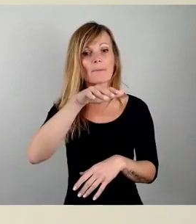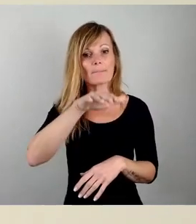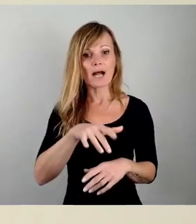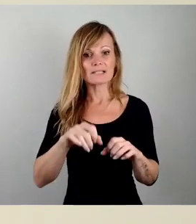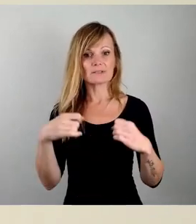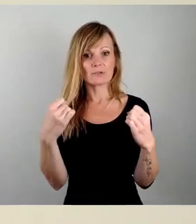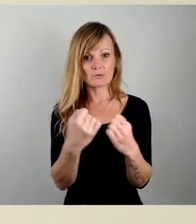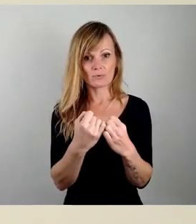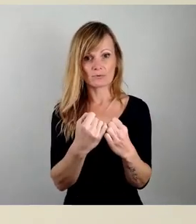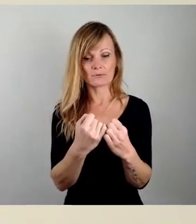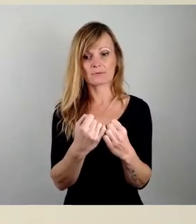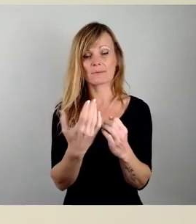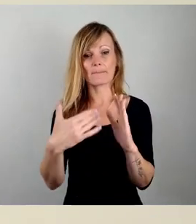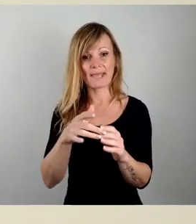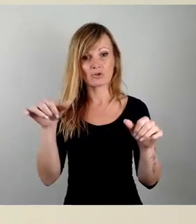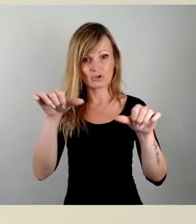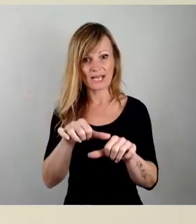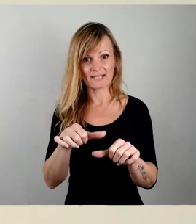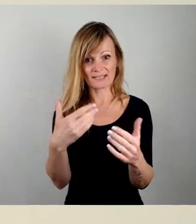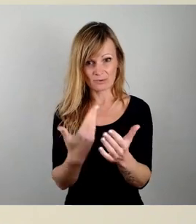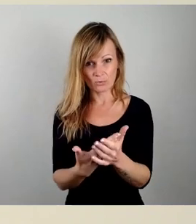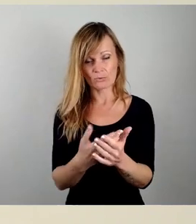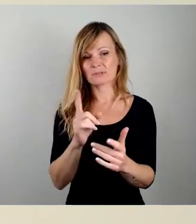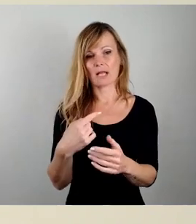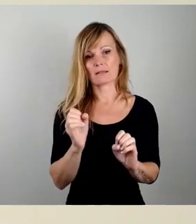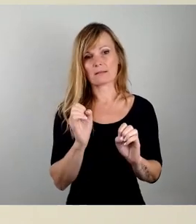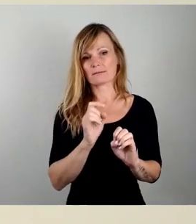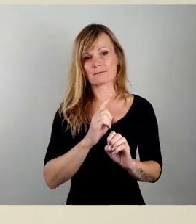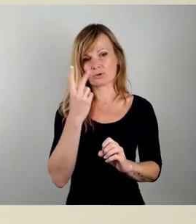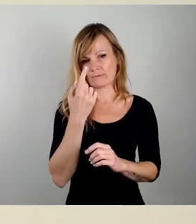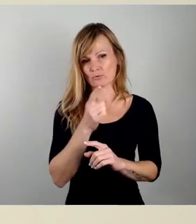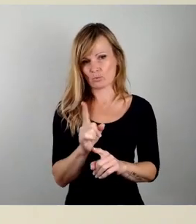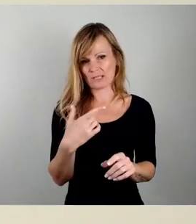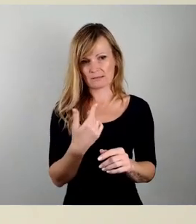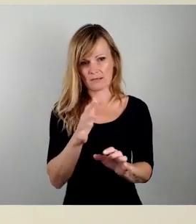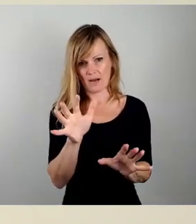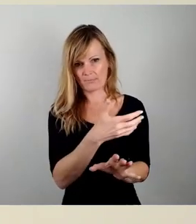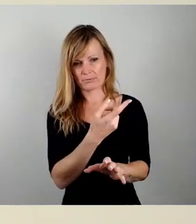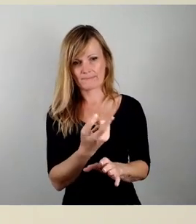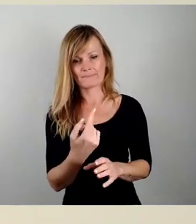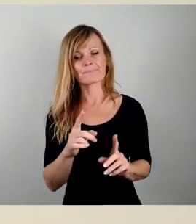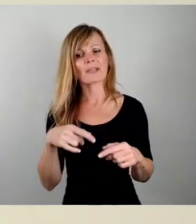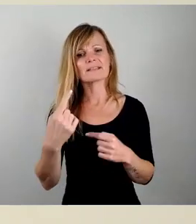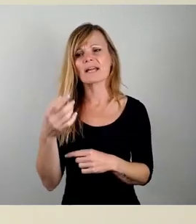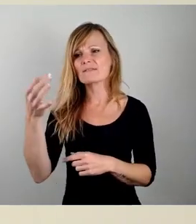eintritt. Dann ist gefragt worden, ob wir die Nutzung, die diesen Garagen